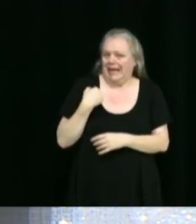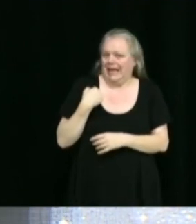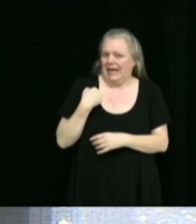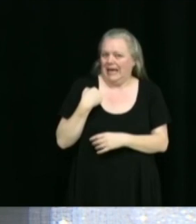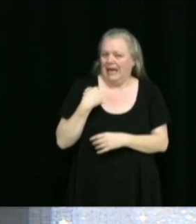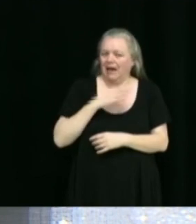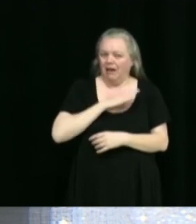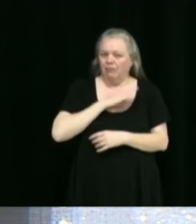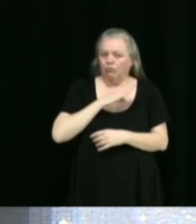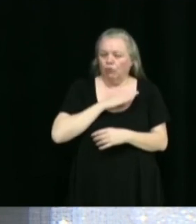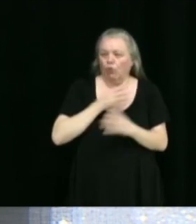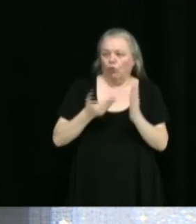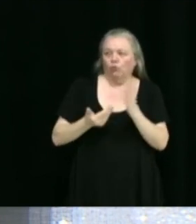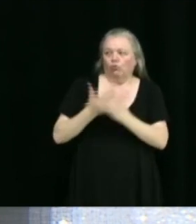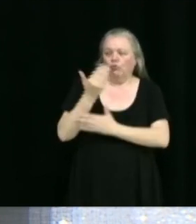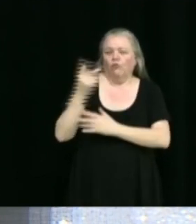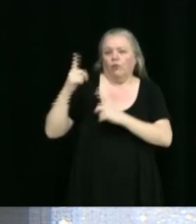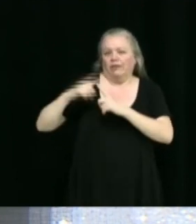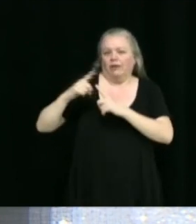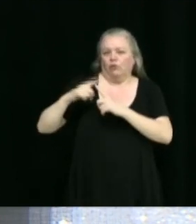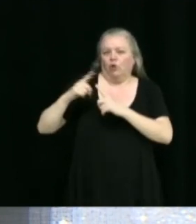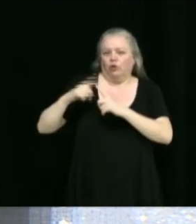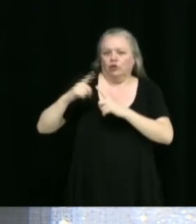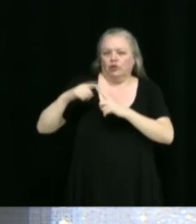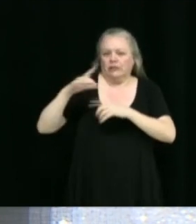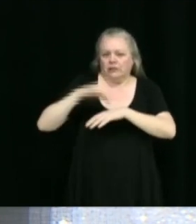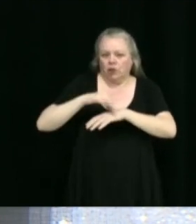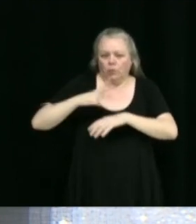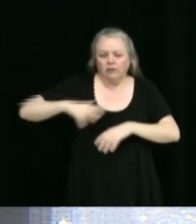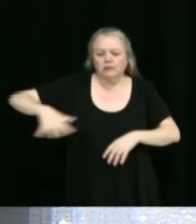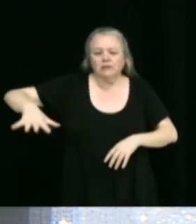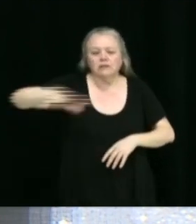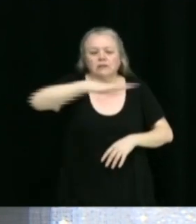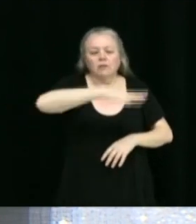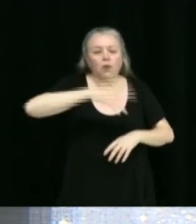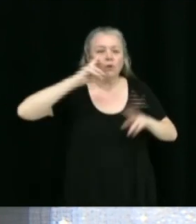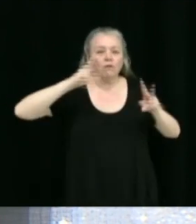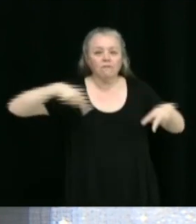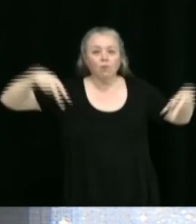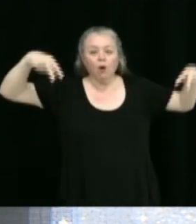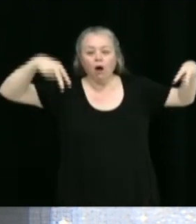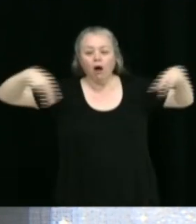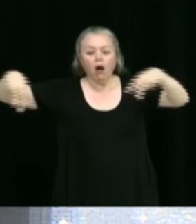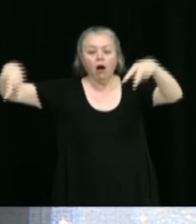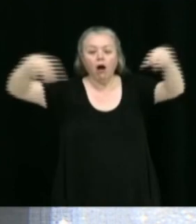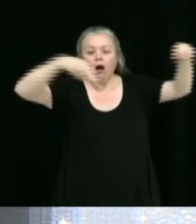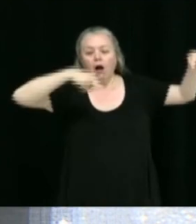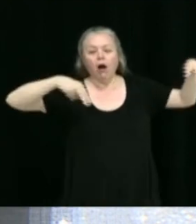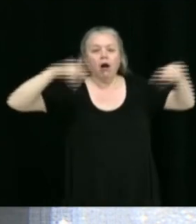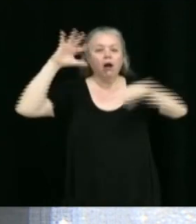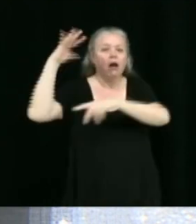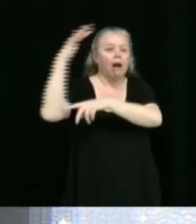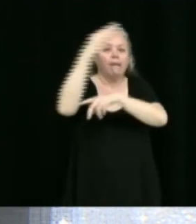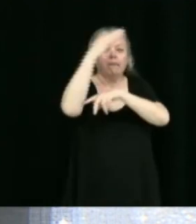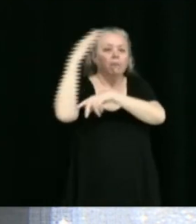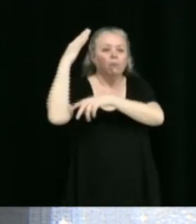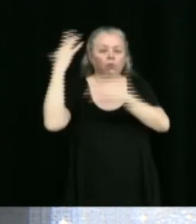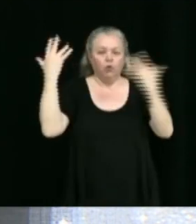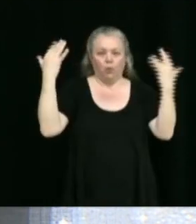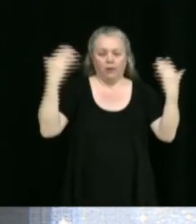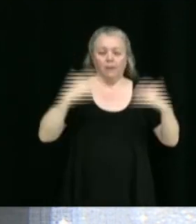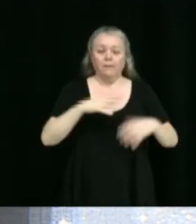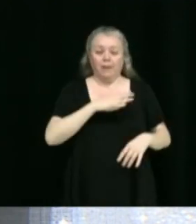géomatiques pour pouvoir, avec une vue d'ensemble, voir le pourcentage de canopées. Mais au fil des ans, avec le constat qu'on a fait